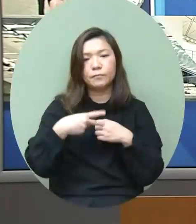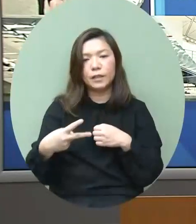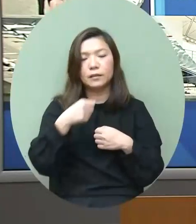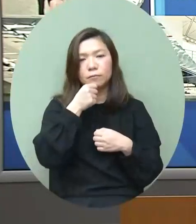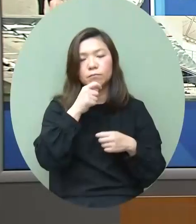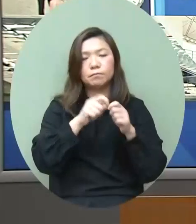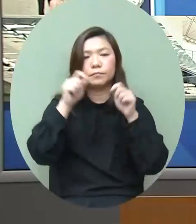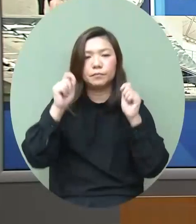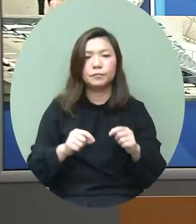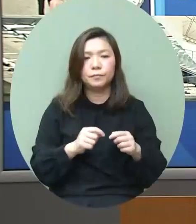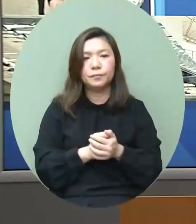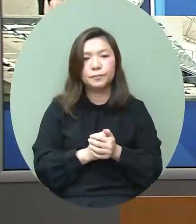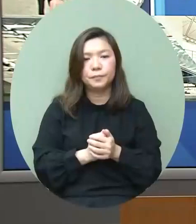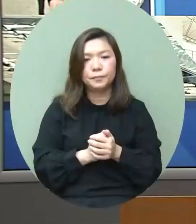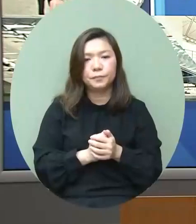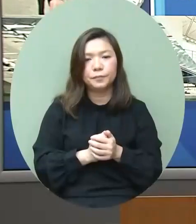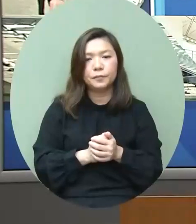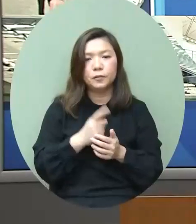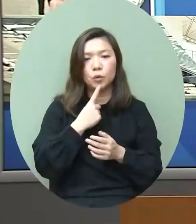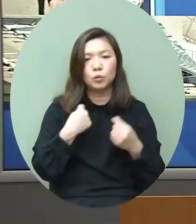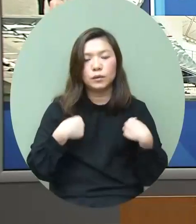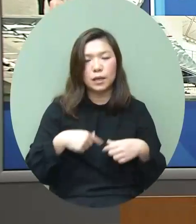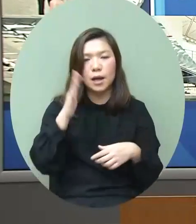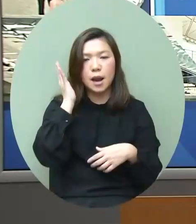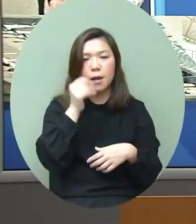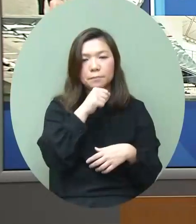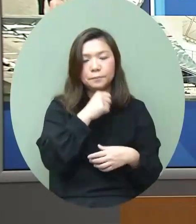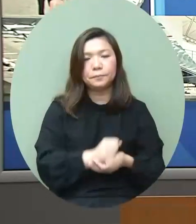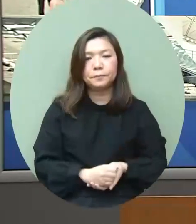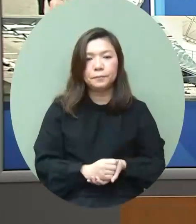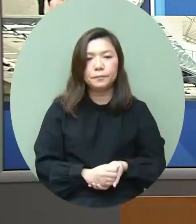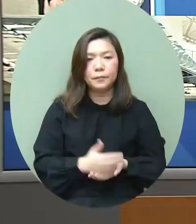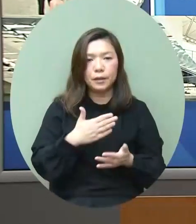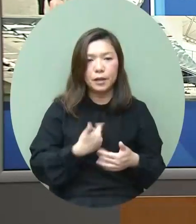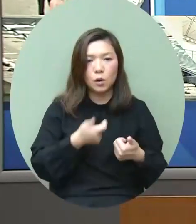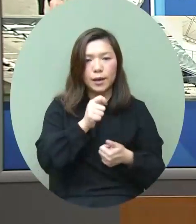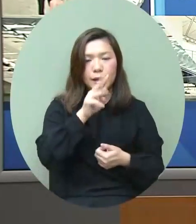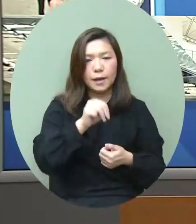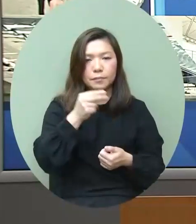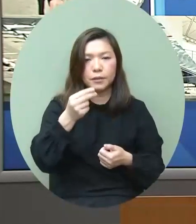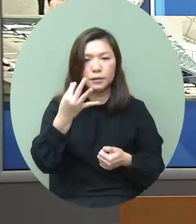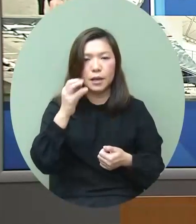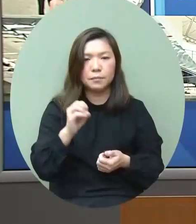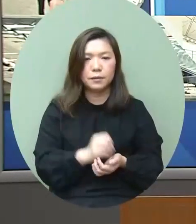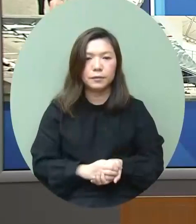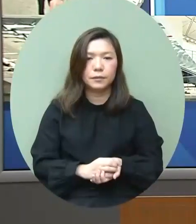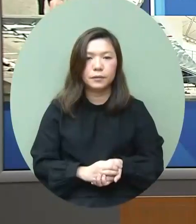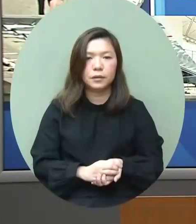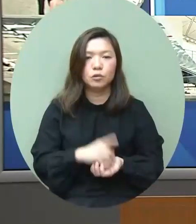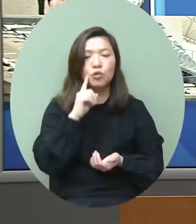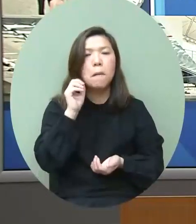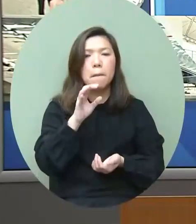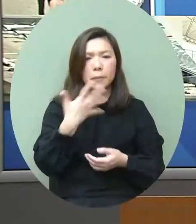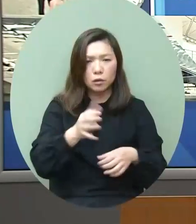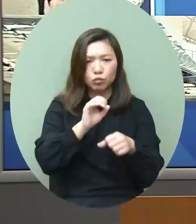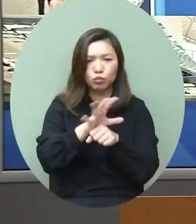我的前面前排紅色衣那位男記者你好AM730我想問回其實疫情